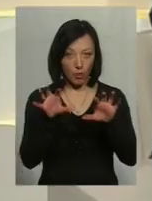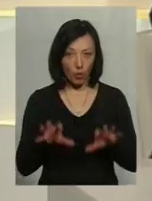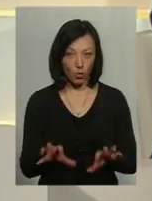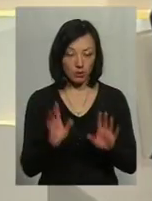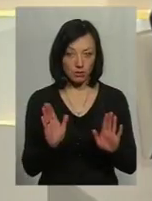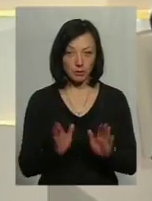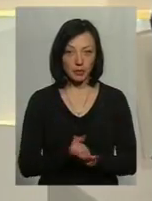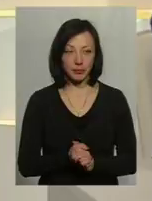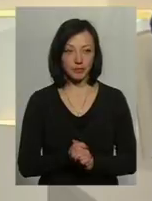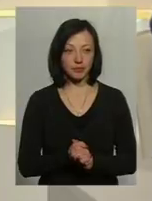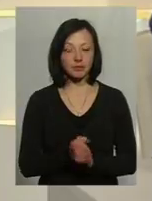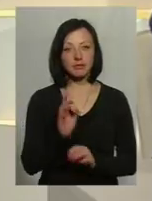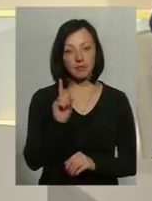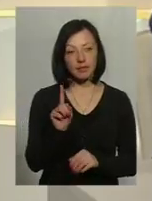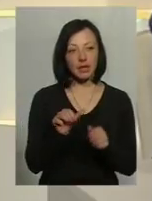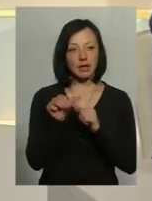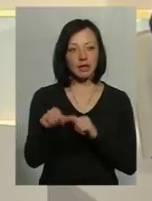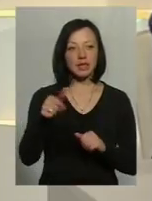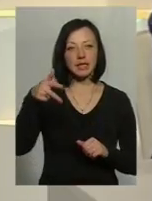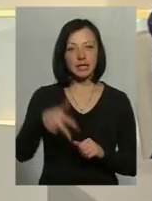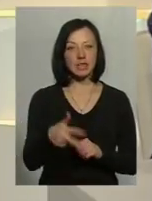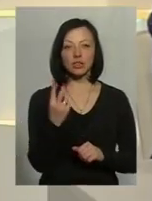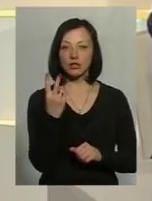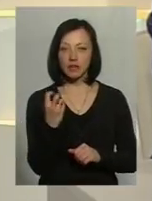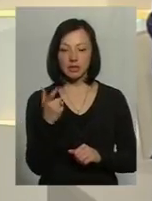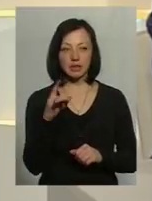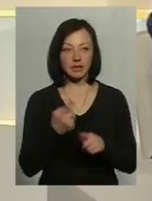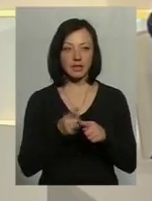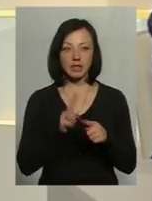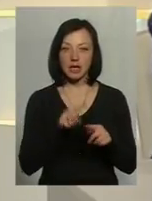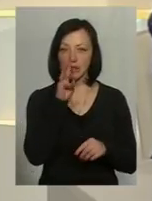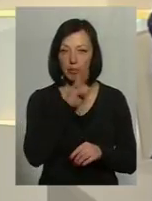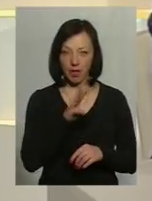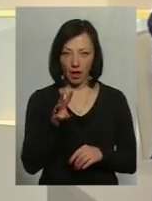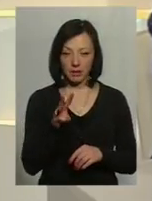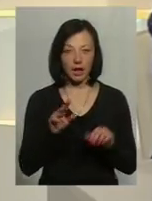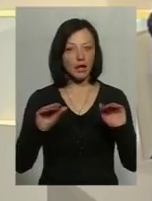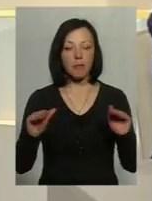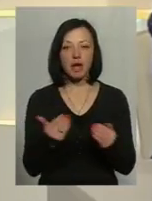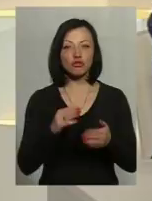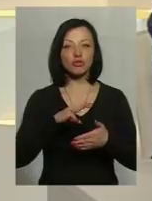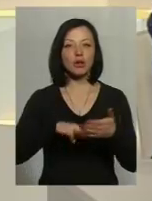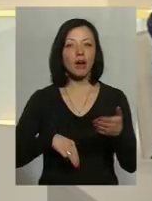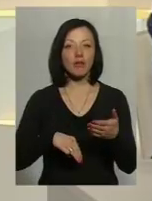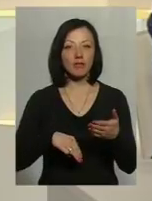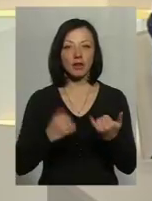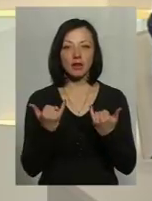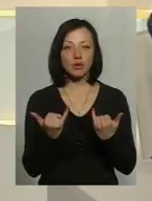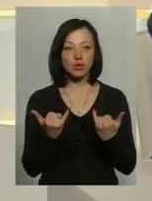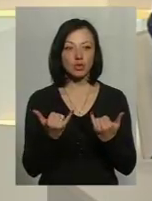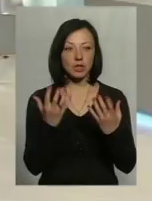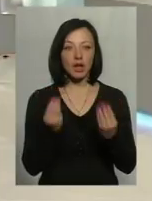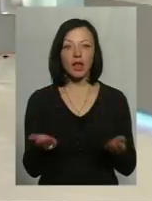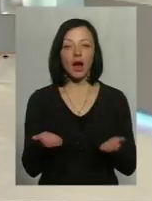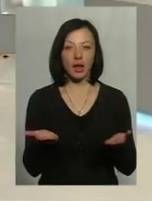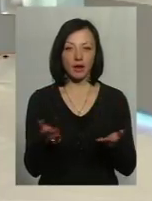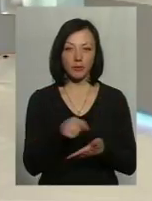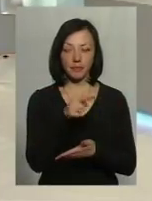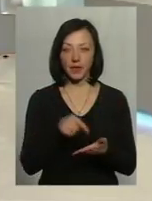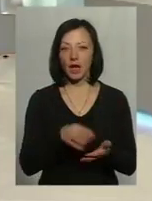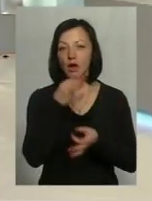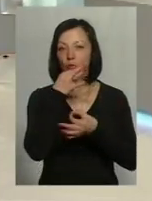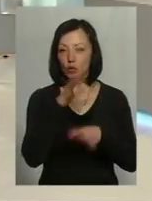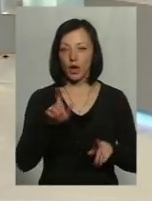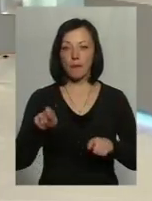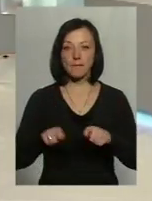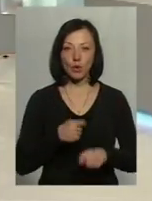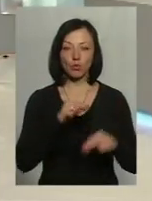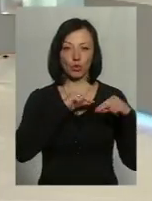трудового